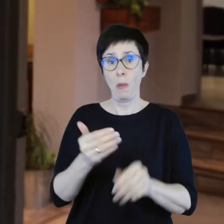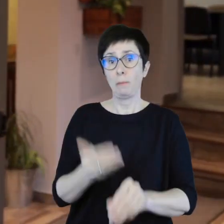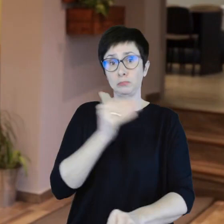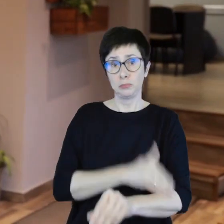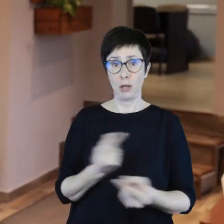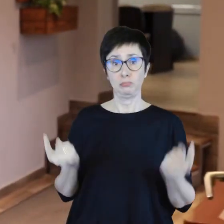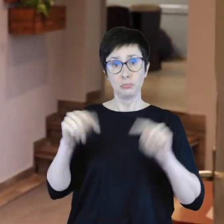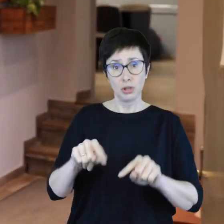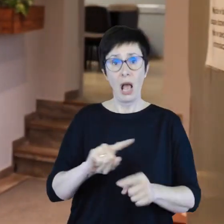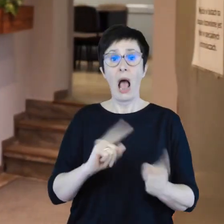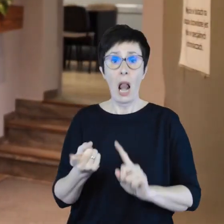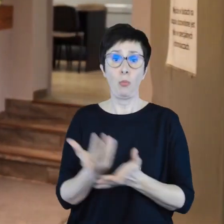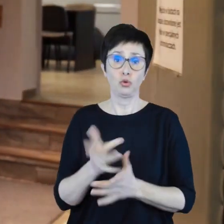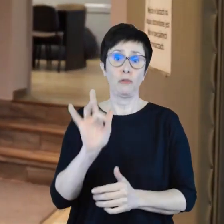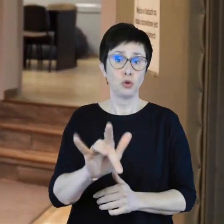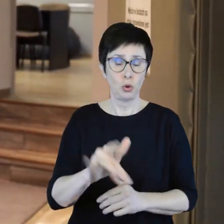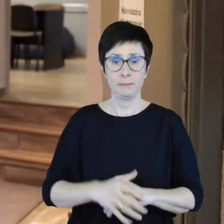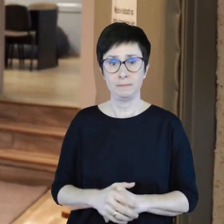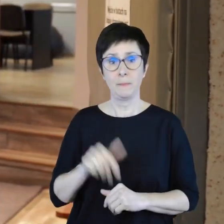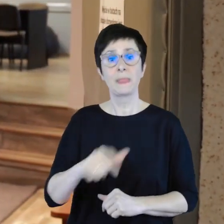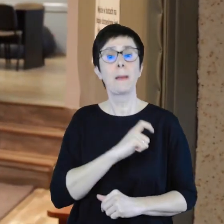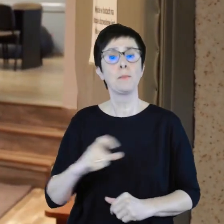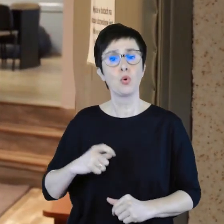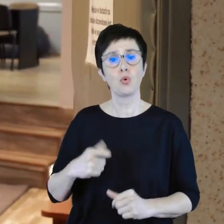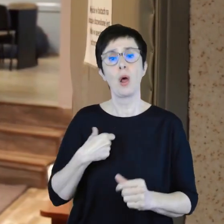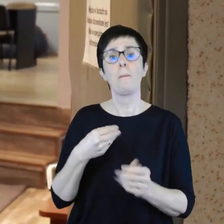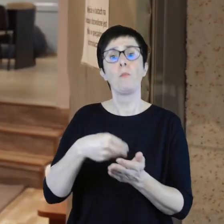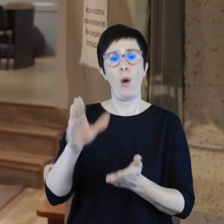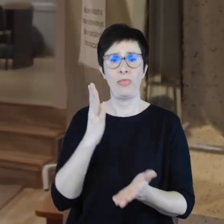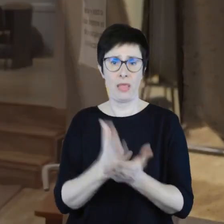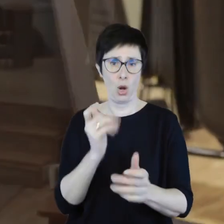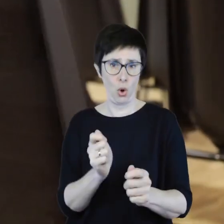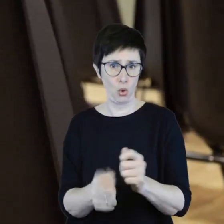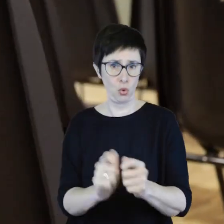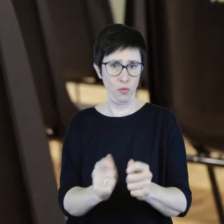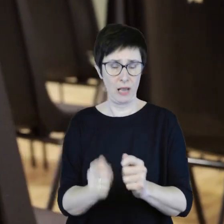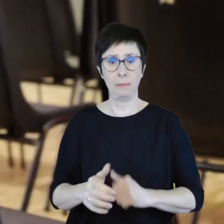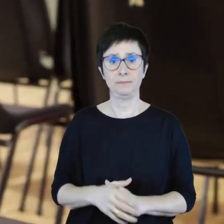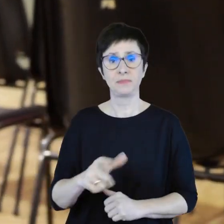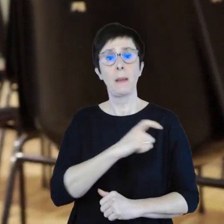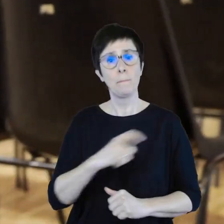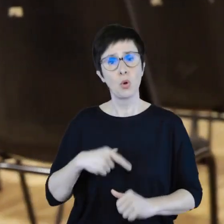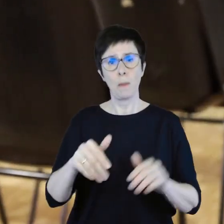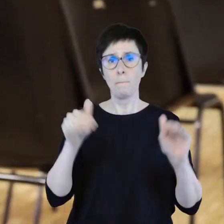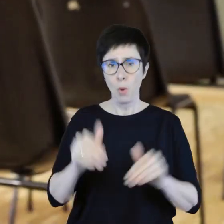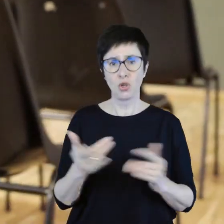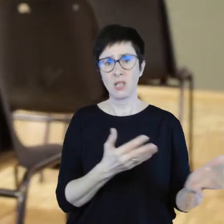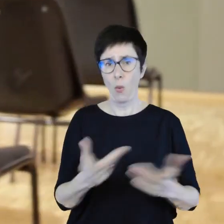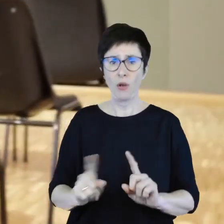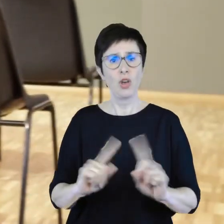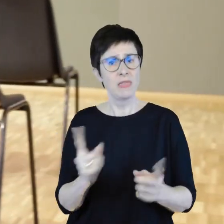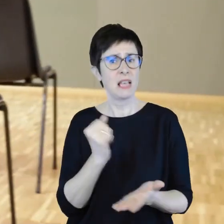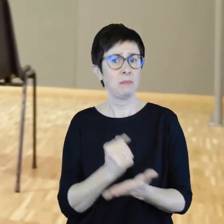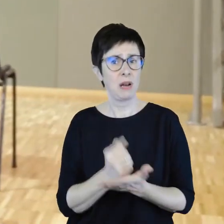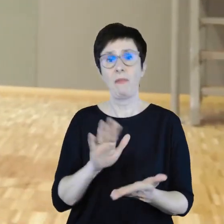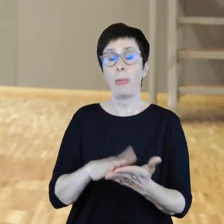wizytą, jak i w jej trakcie. W biurze przyjmujemy płatność tylko gotówką. Biuro jest miejscem, w którym możesz załatwić także